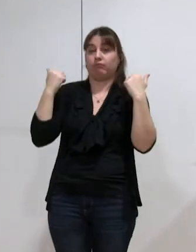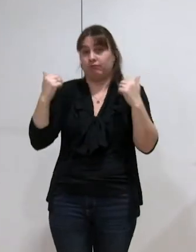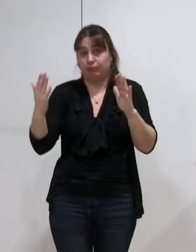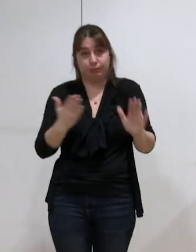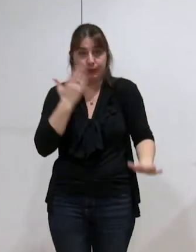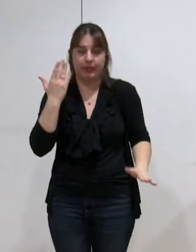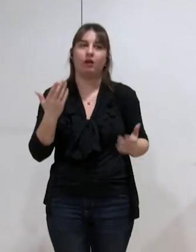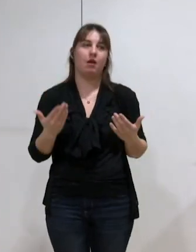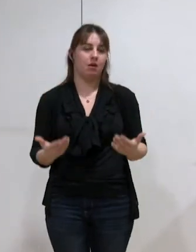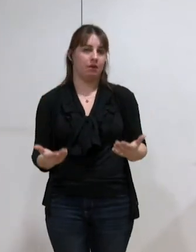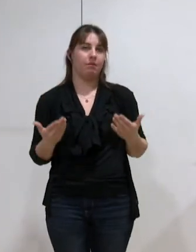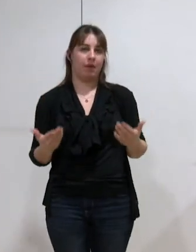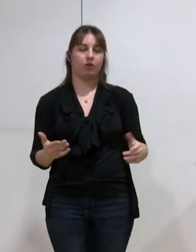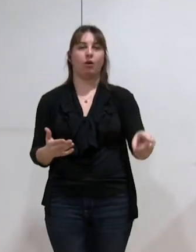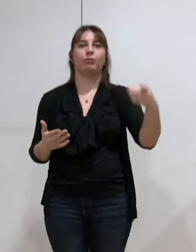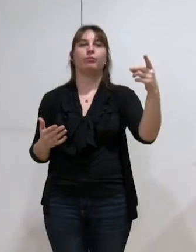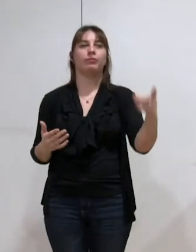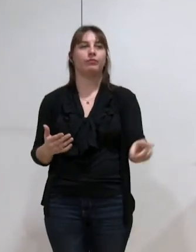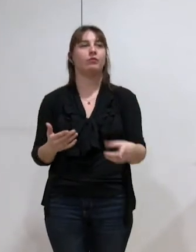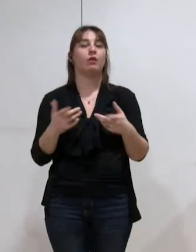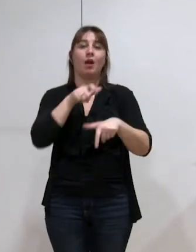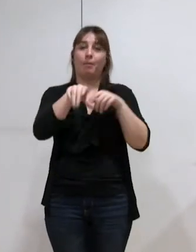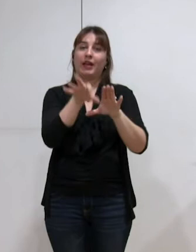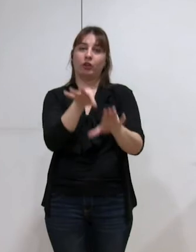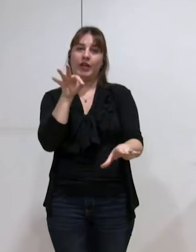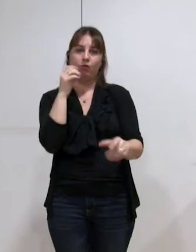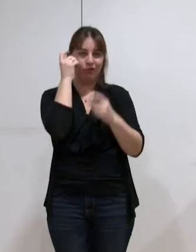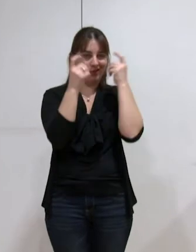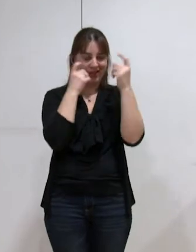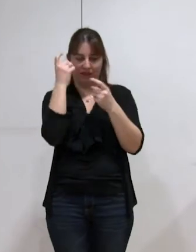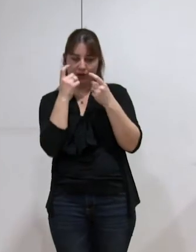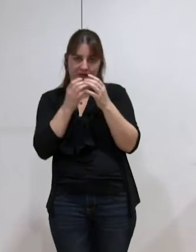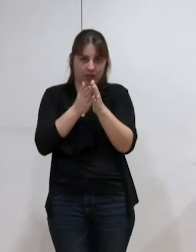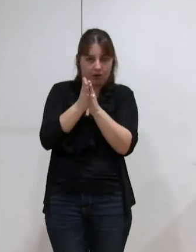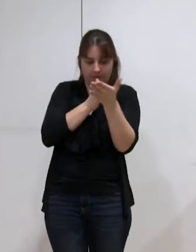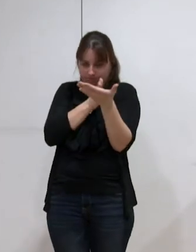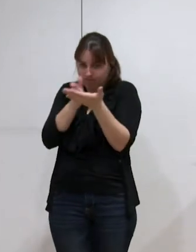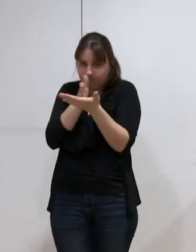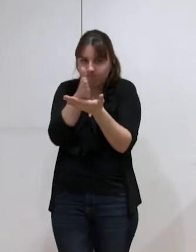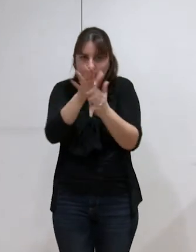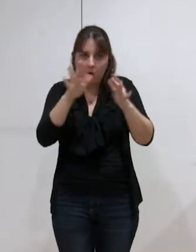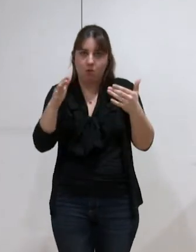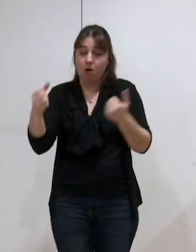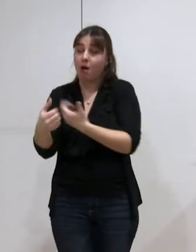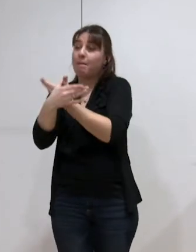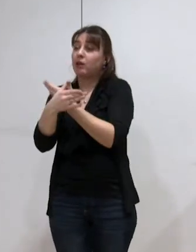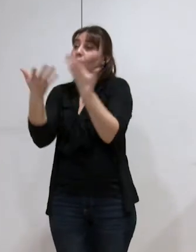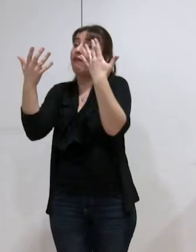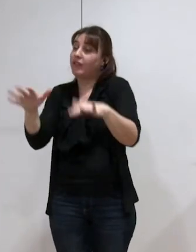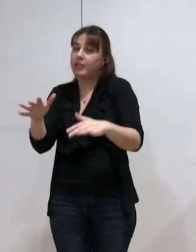aux élus de ce territoire de tirer le meilleur parti de cette métropole.